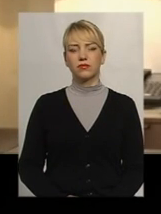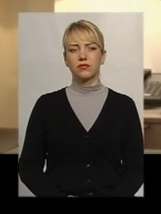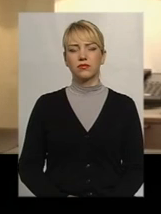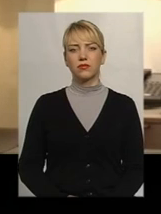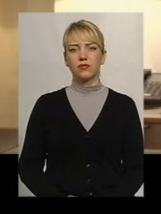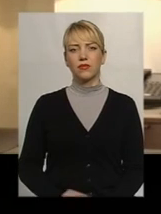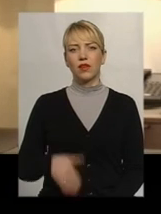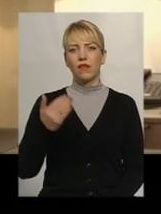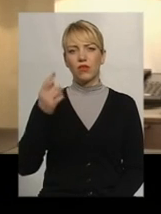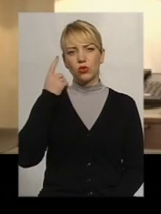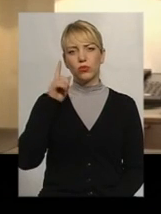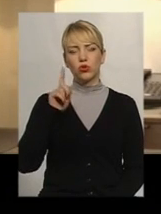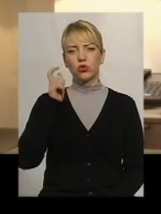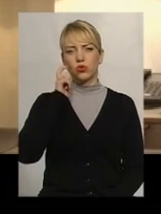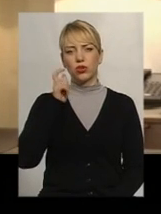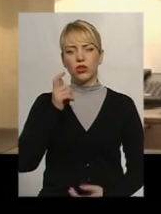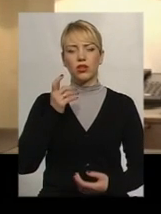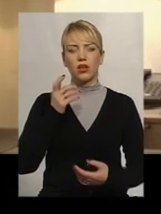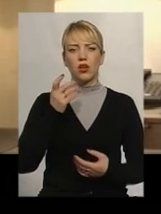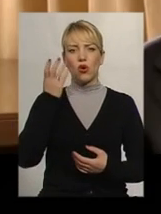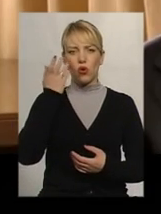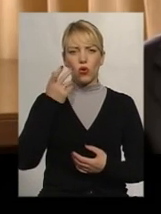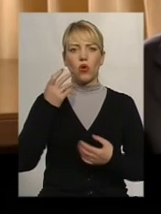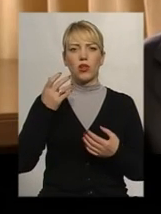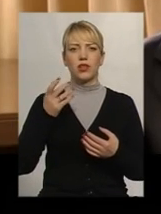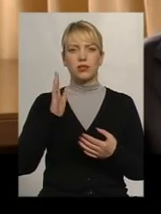Ви думаєте, що Україна коли-небудь приєднається до НАТО?